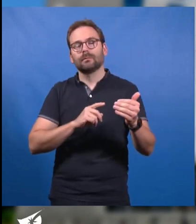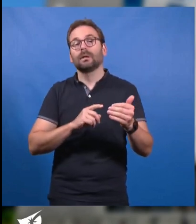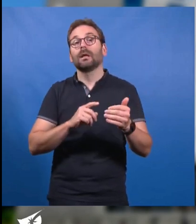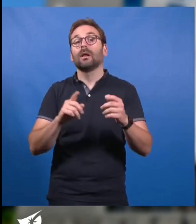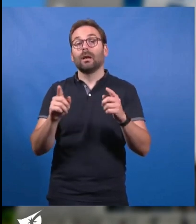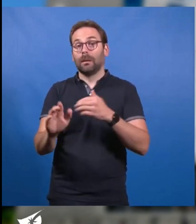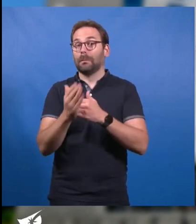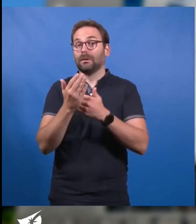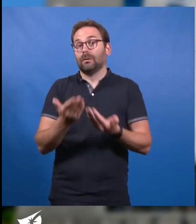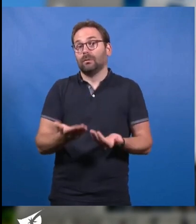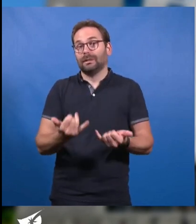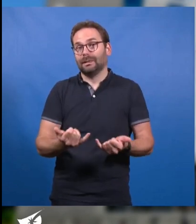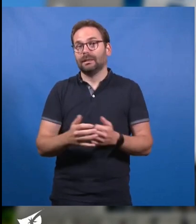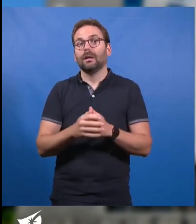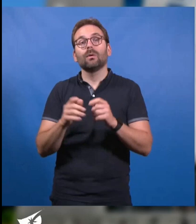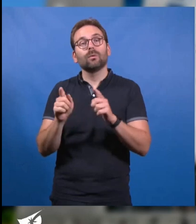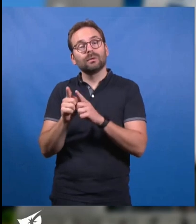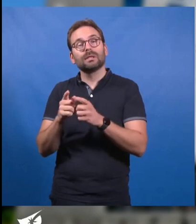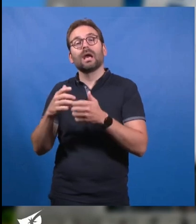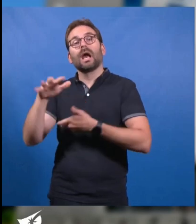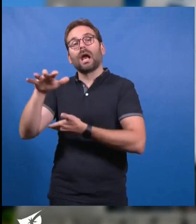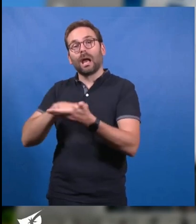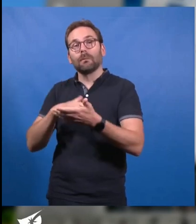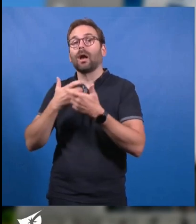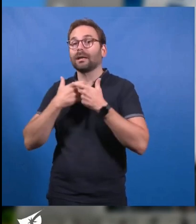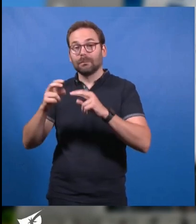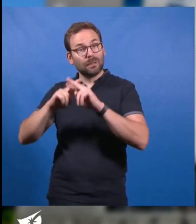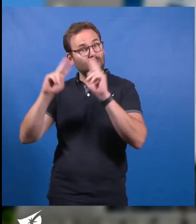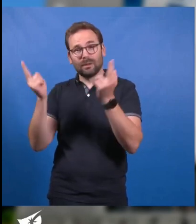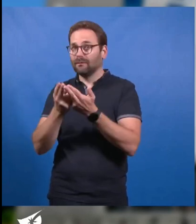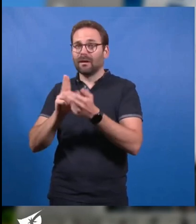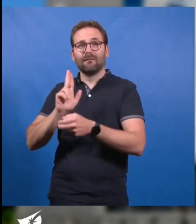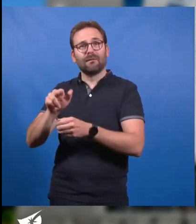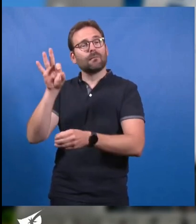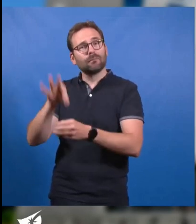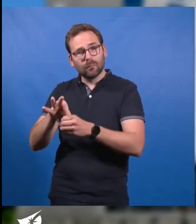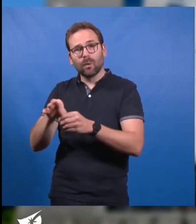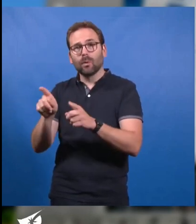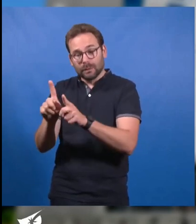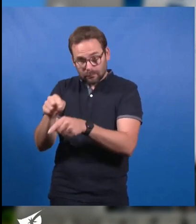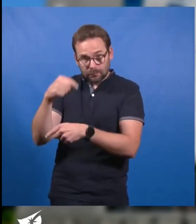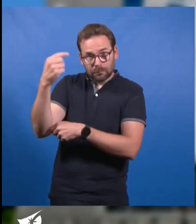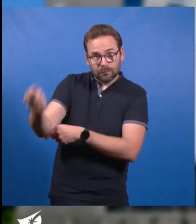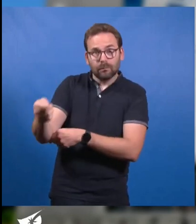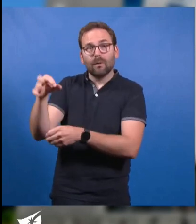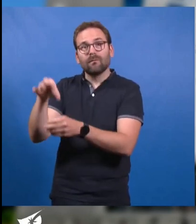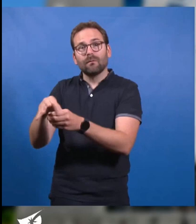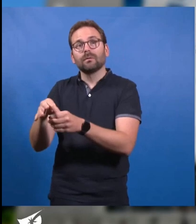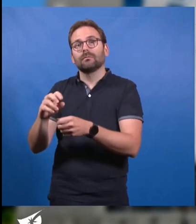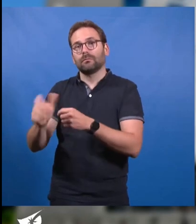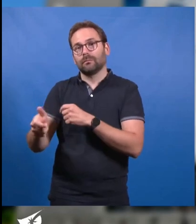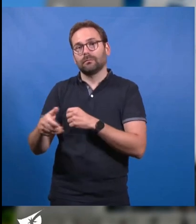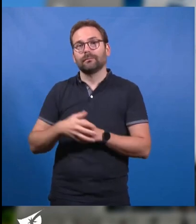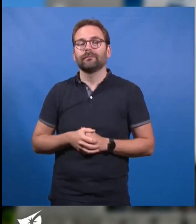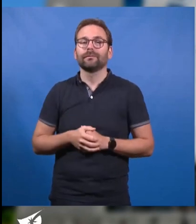présenté, le rapport d'accessibilité universelle qui sera exposé dans la délibération qui vient.